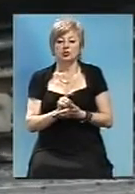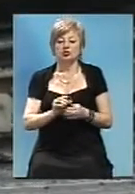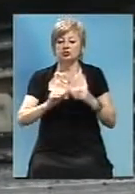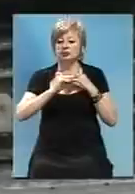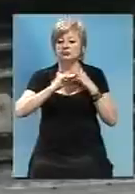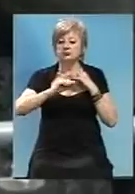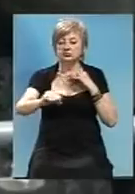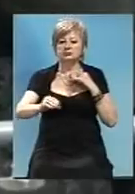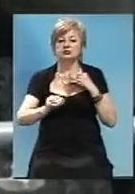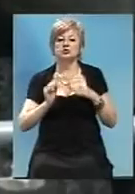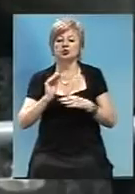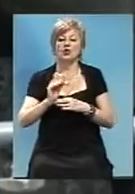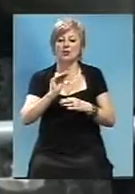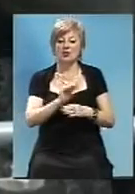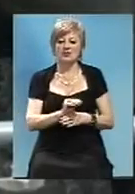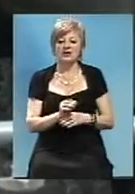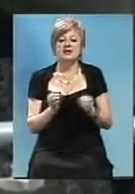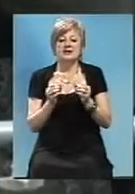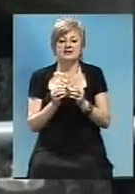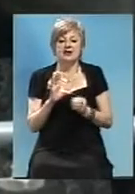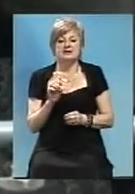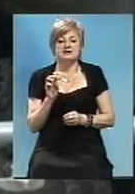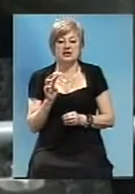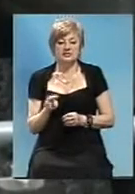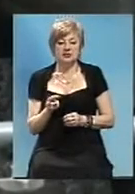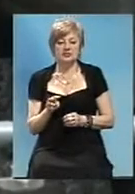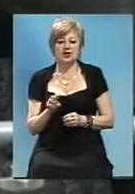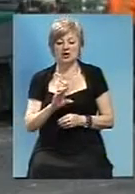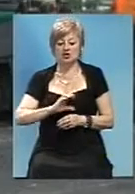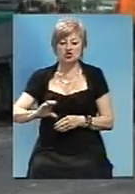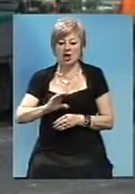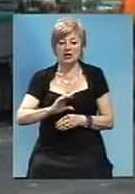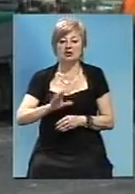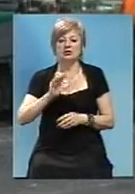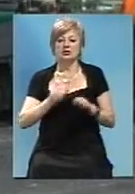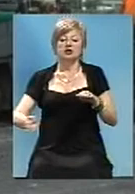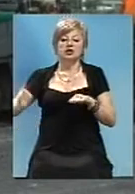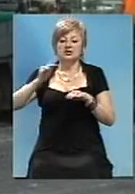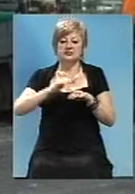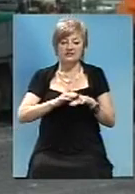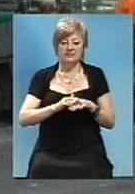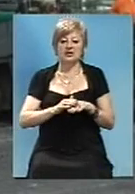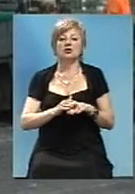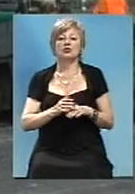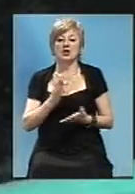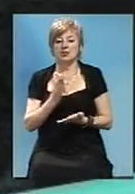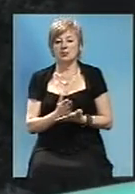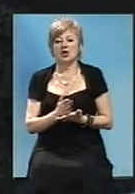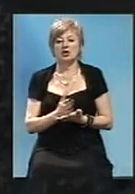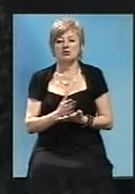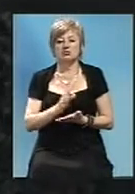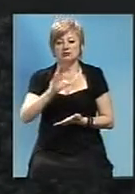основи, маємо 10 сантиметрів вирівнянчого шару і 5 верхнього шару. Тобто маємо